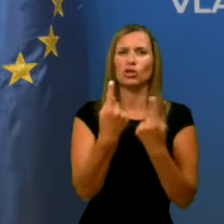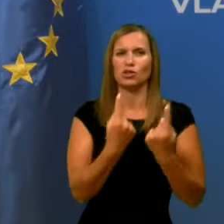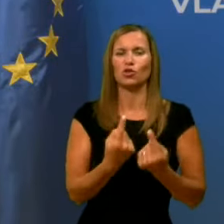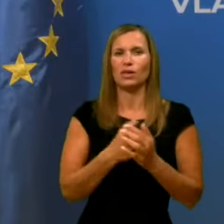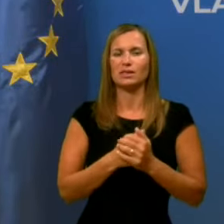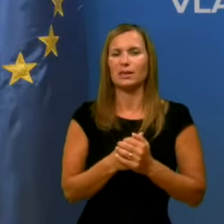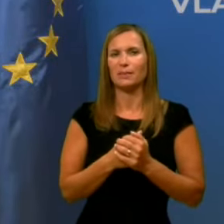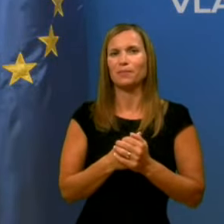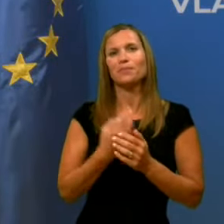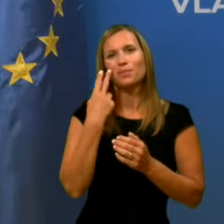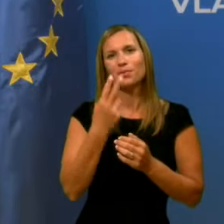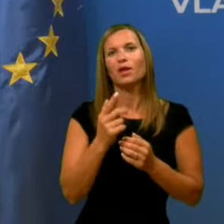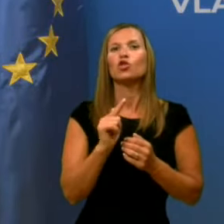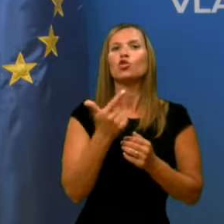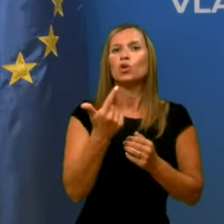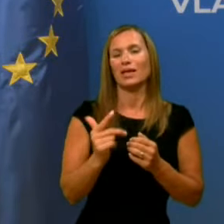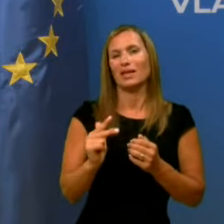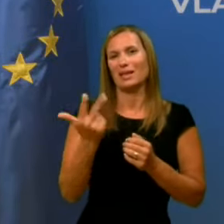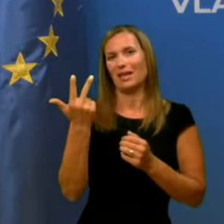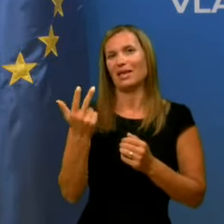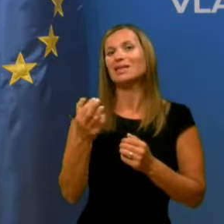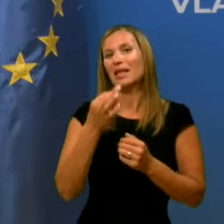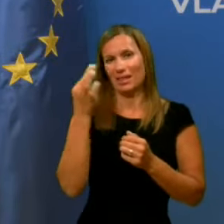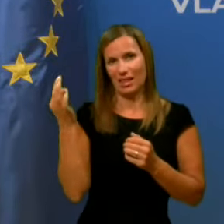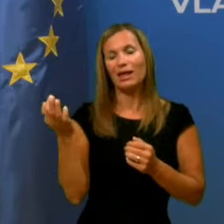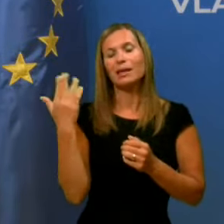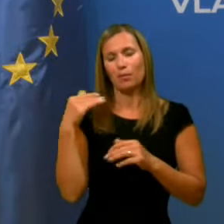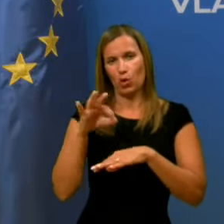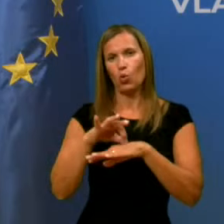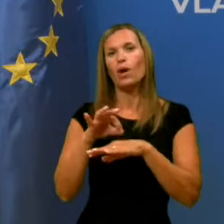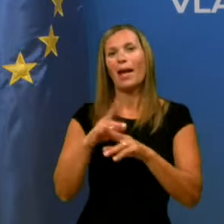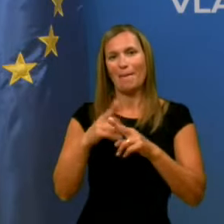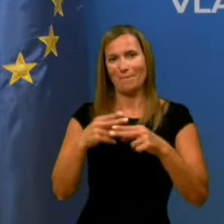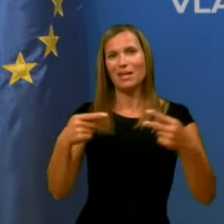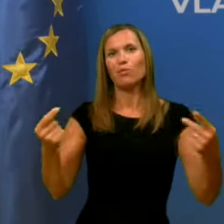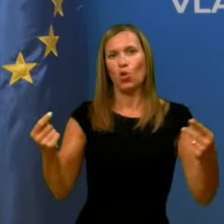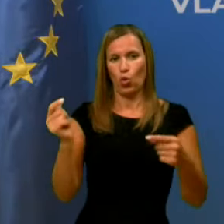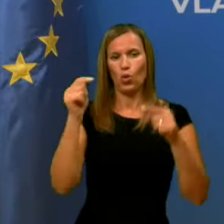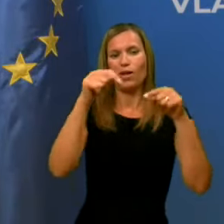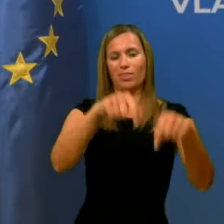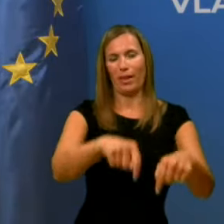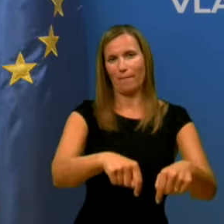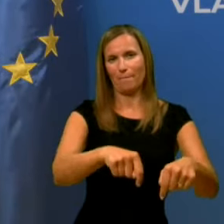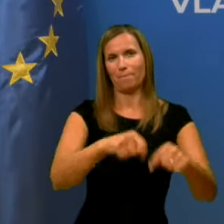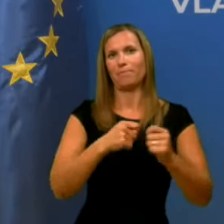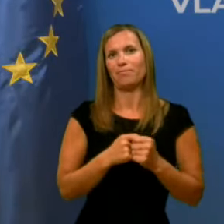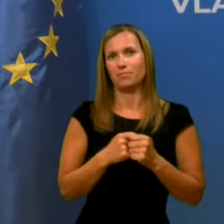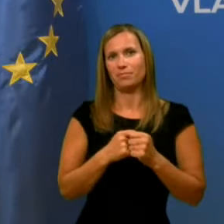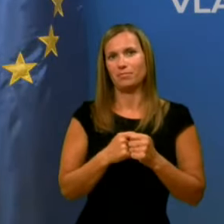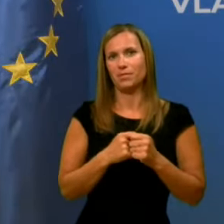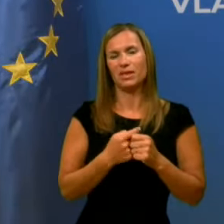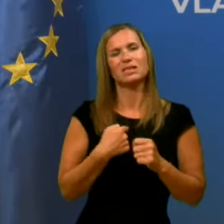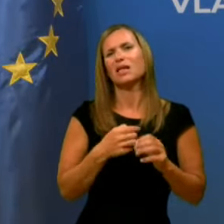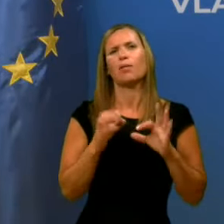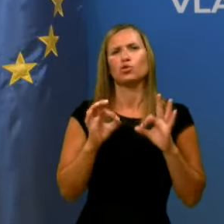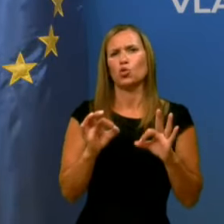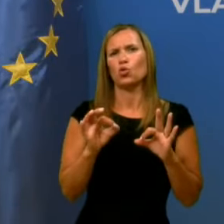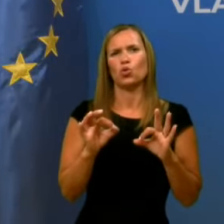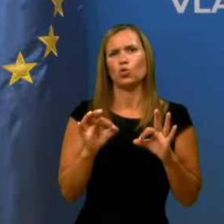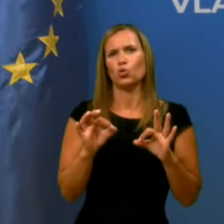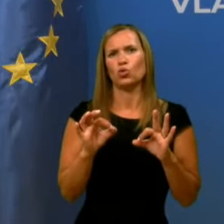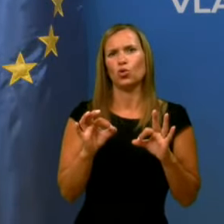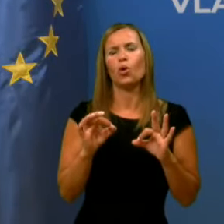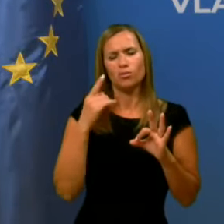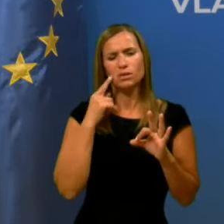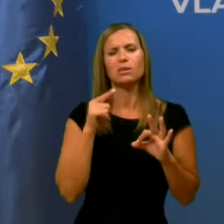Drugi ali tretji dan je bil epidemiolog tam, zdravstvene ekipe, svetovanje, tako da jaz absolutno tredim, da je